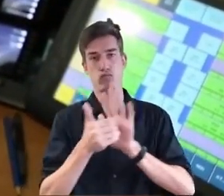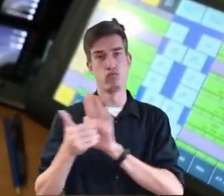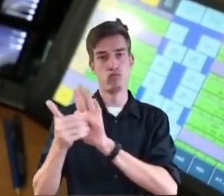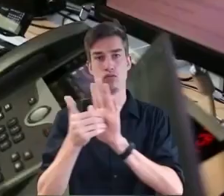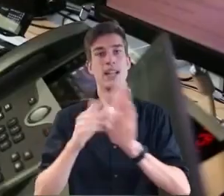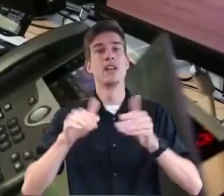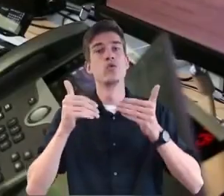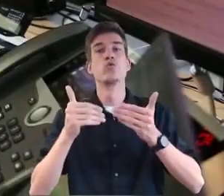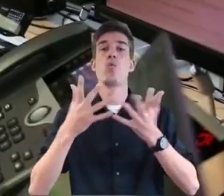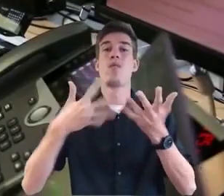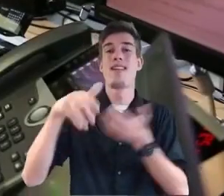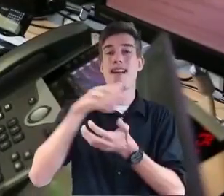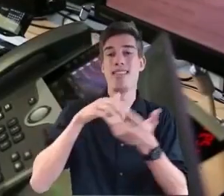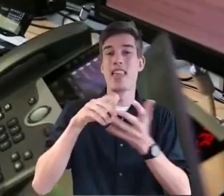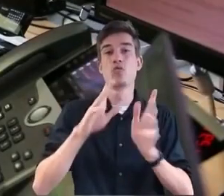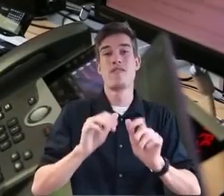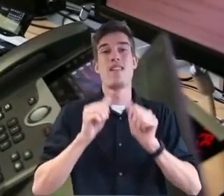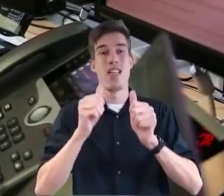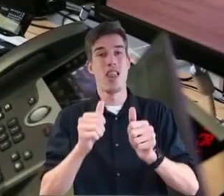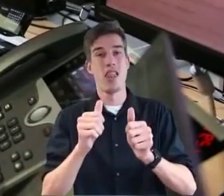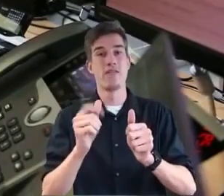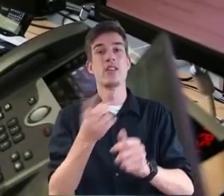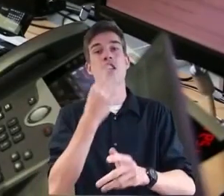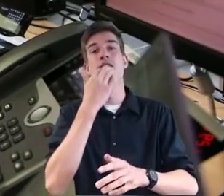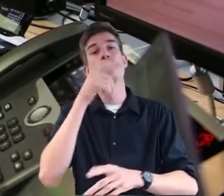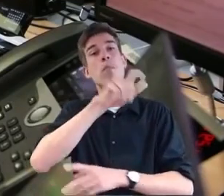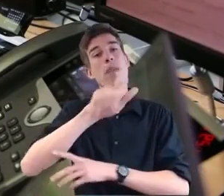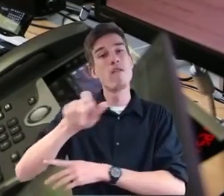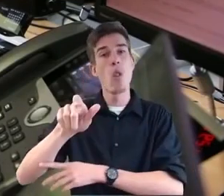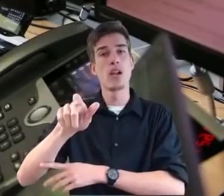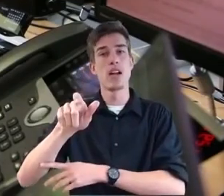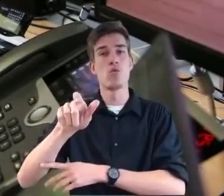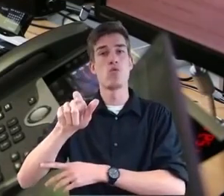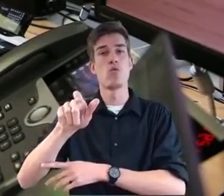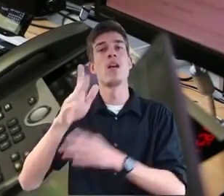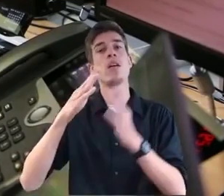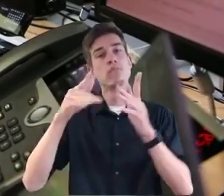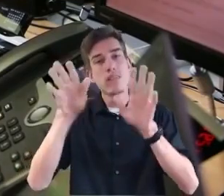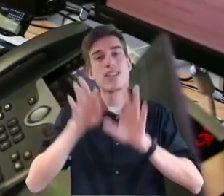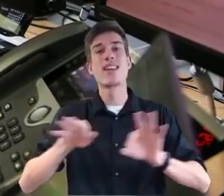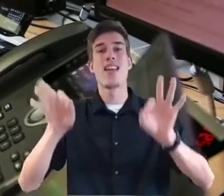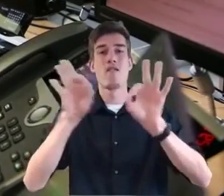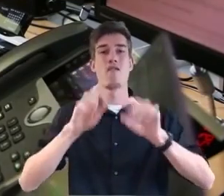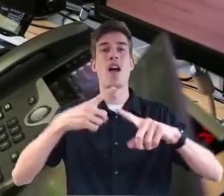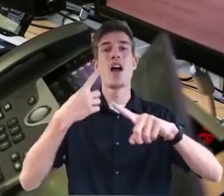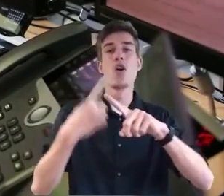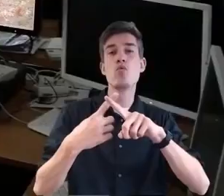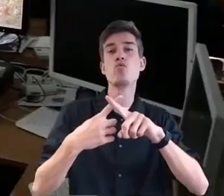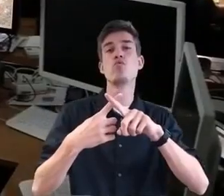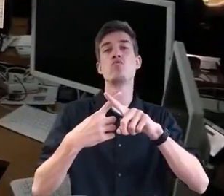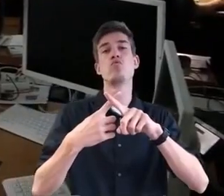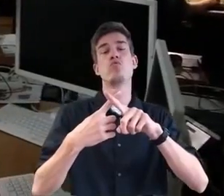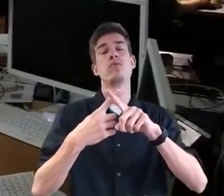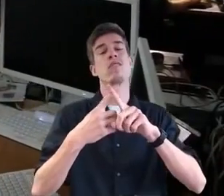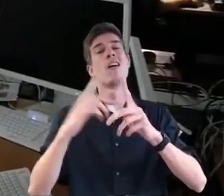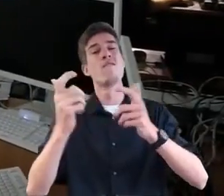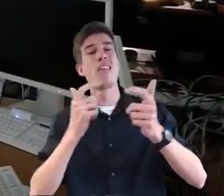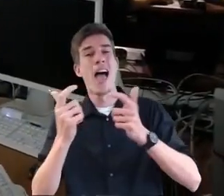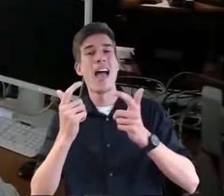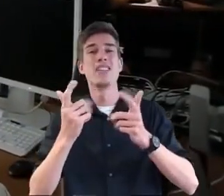und Katastrophenhilfe gesetzt den Auftrag, die Bevölkerung vor Gefahren im Spannungs und Verteidigungsfall zu warnen.